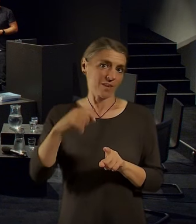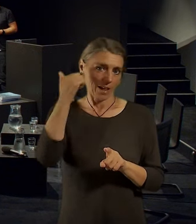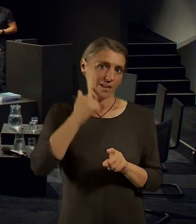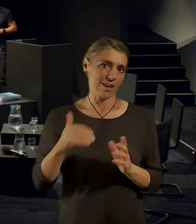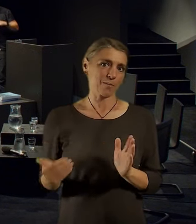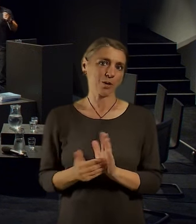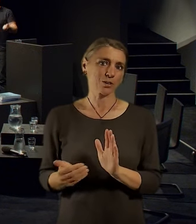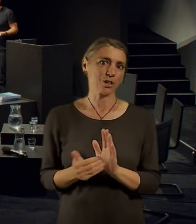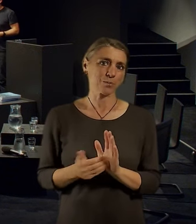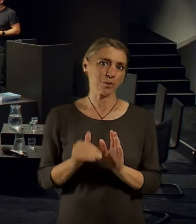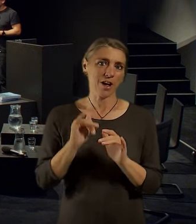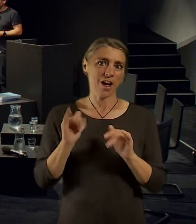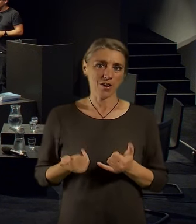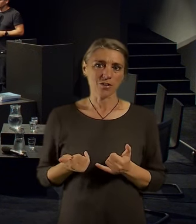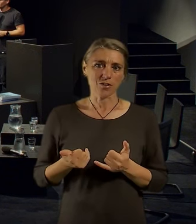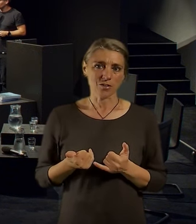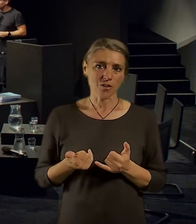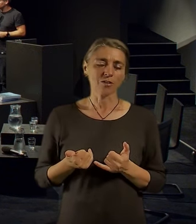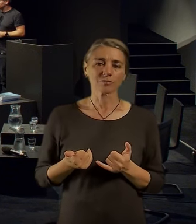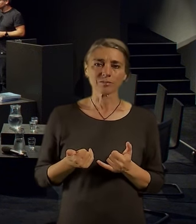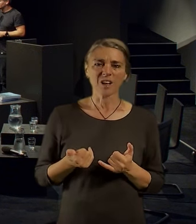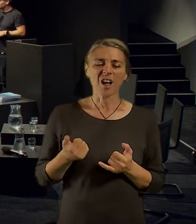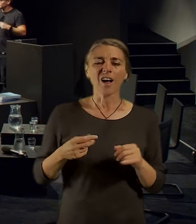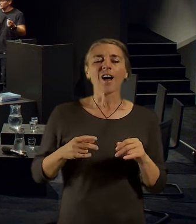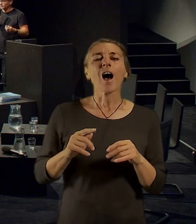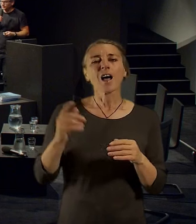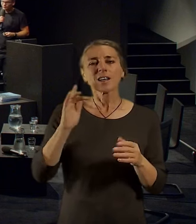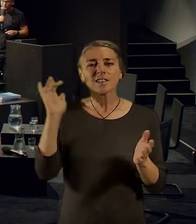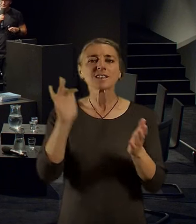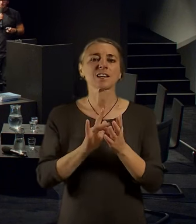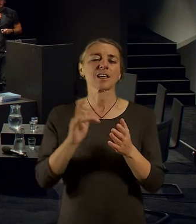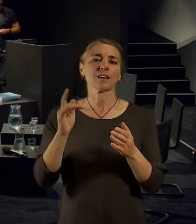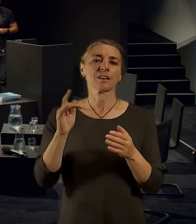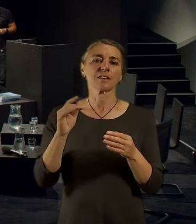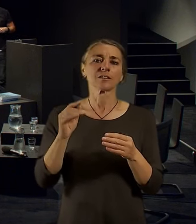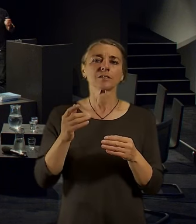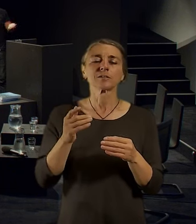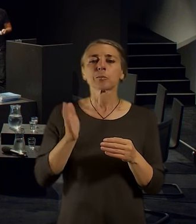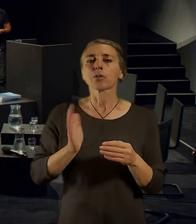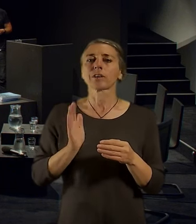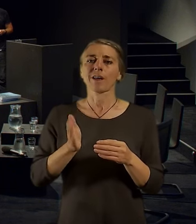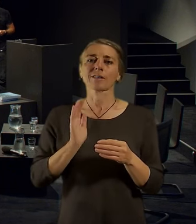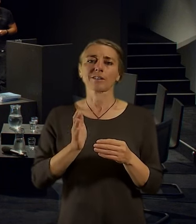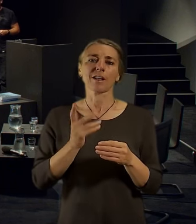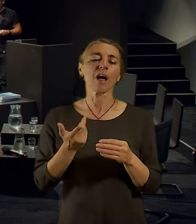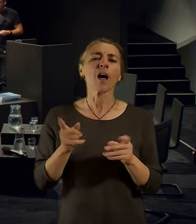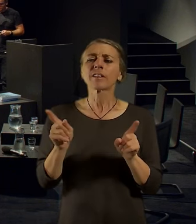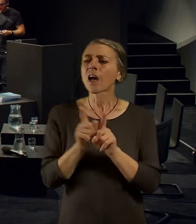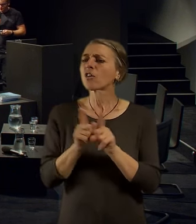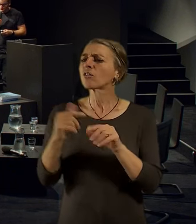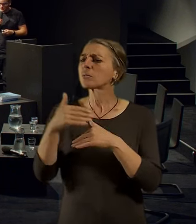tady to zabezpečení je samozřejmě dominantně komerčním sektorem žádné městské obchody nebo obchody, které by